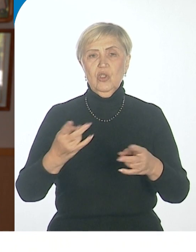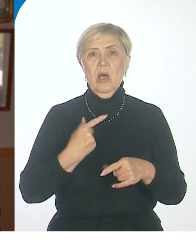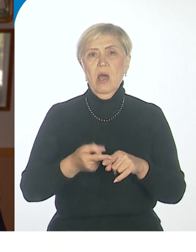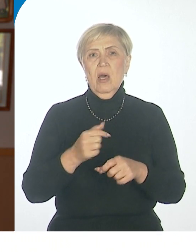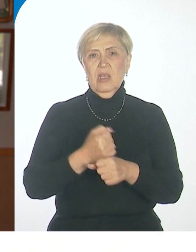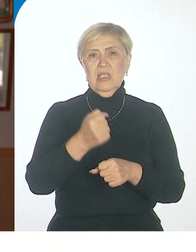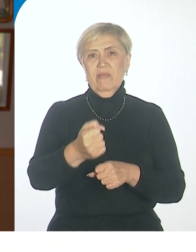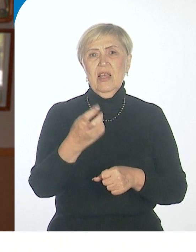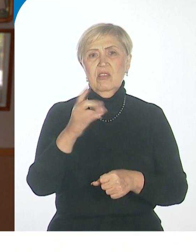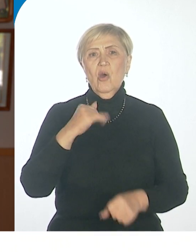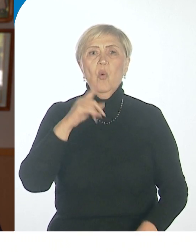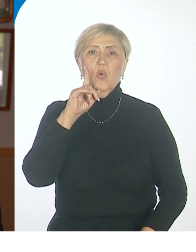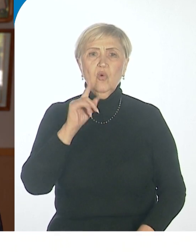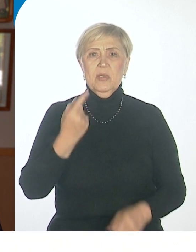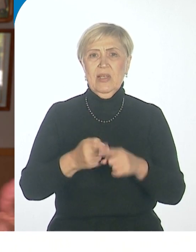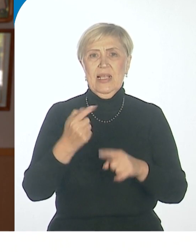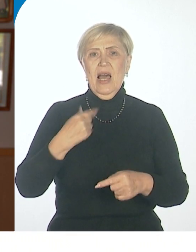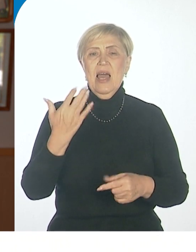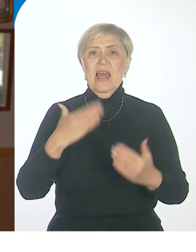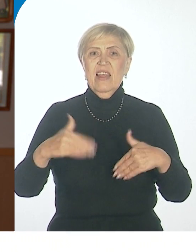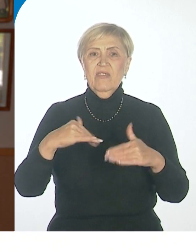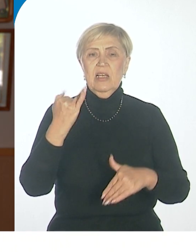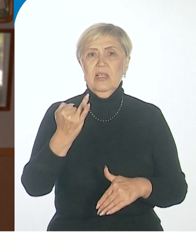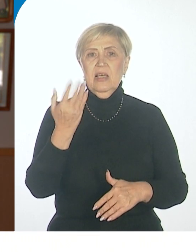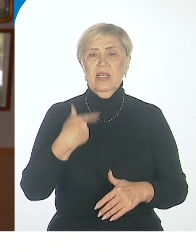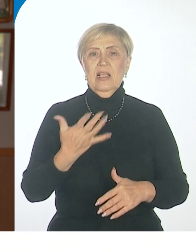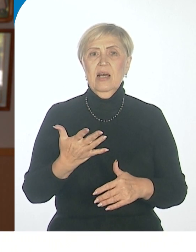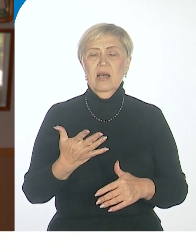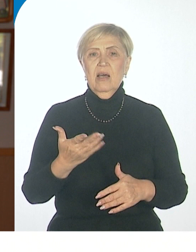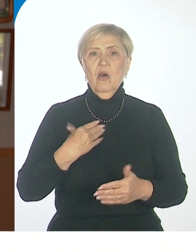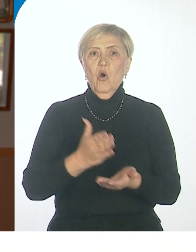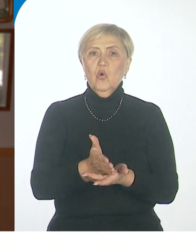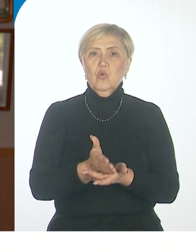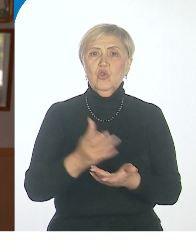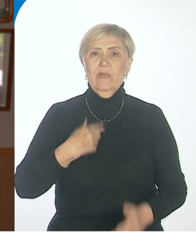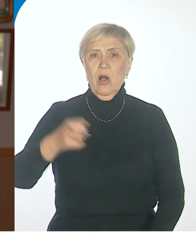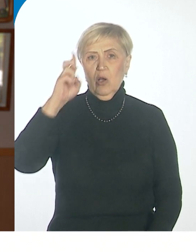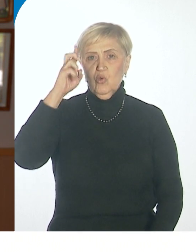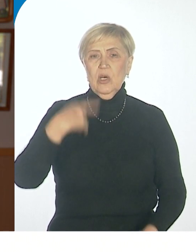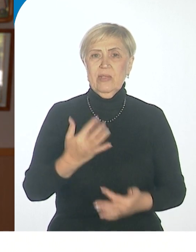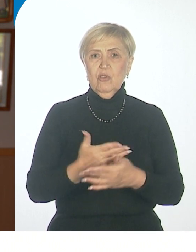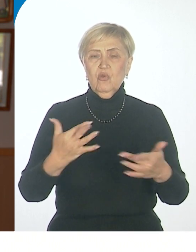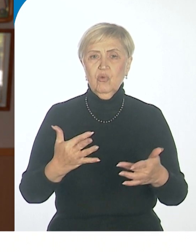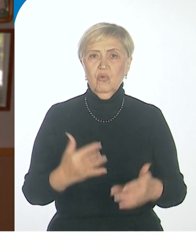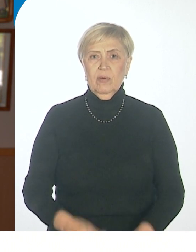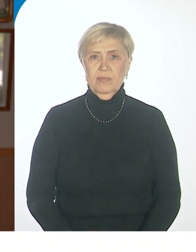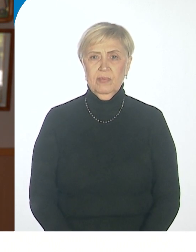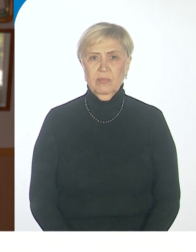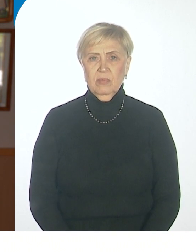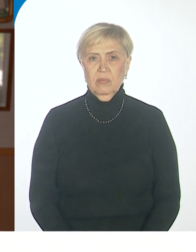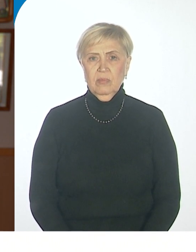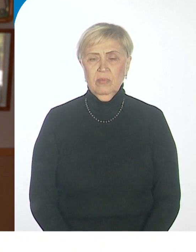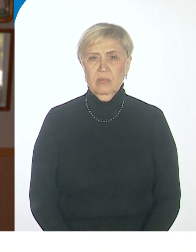неудобства для самого инвалида и для служащего государственной структуры. Ну, поэтому и,